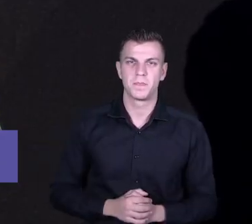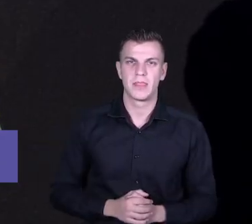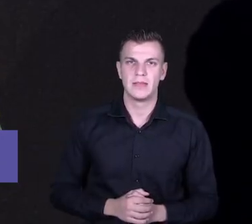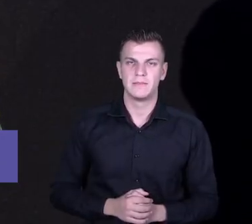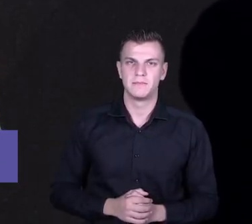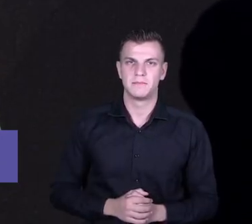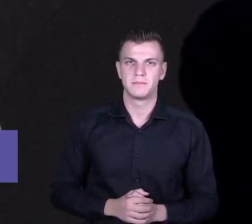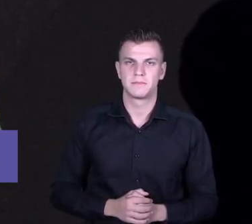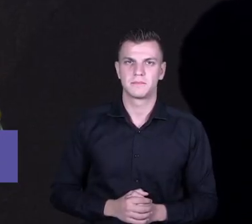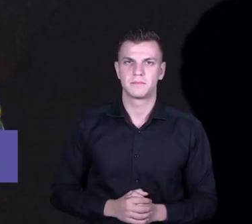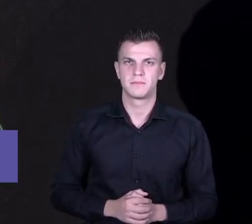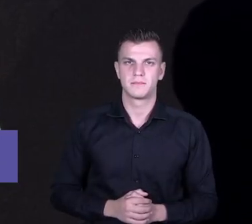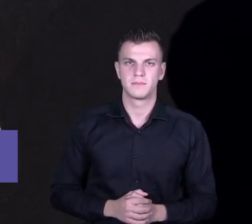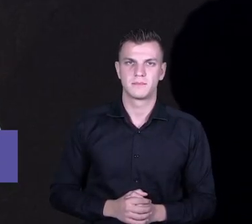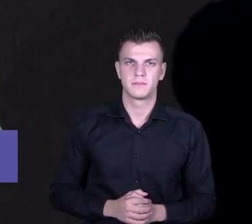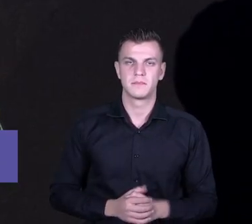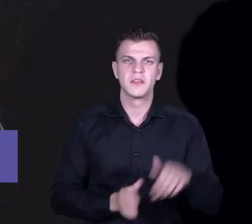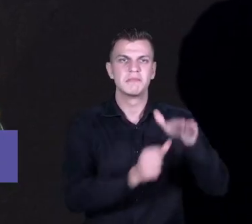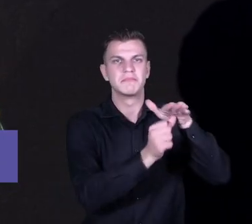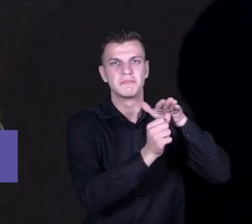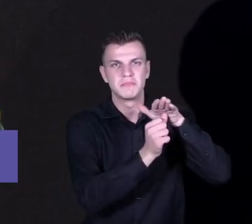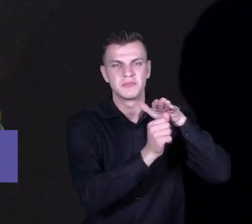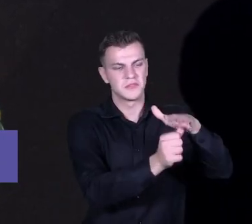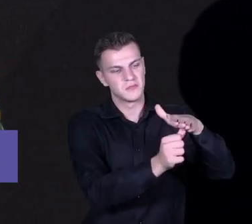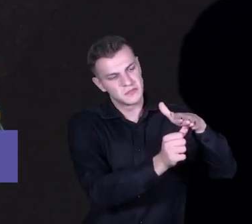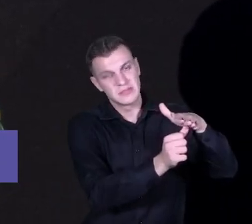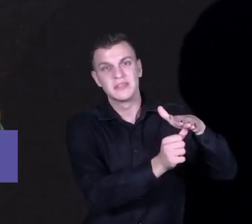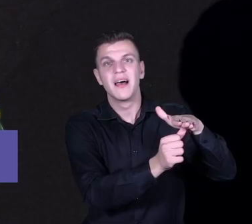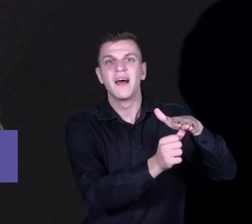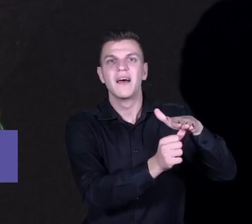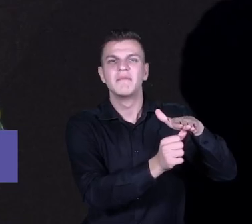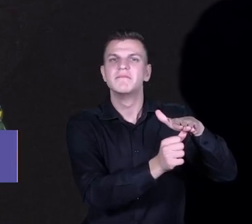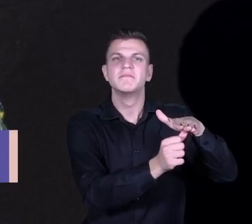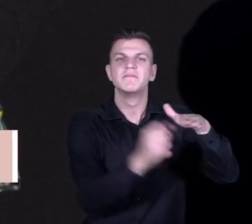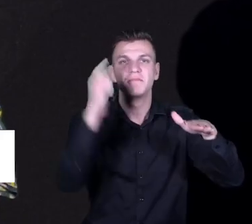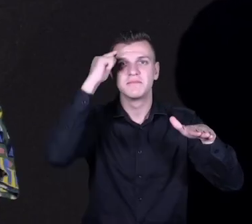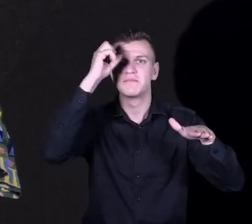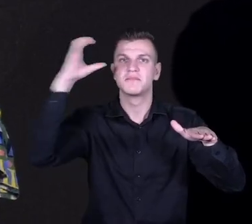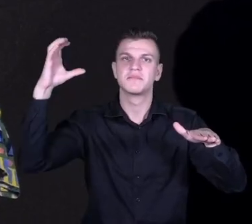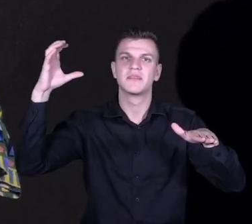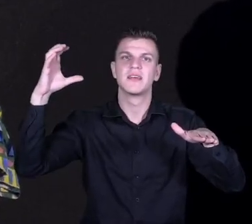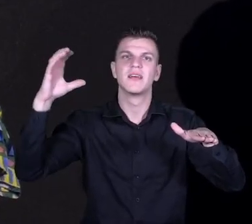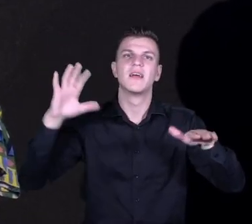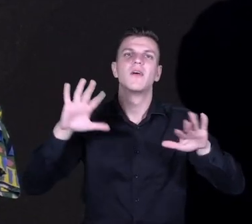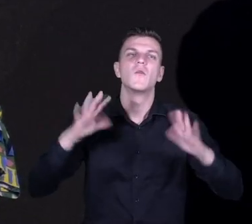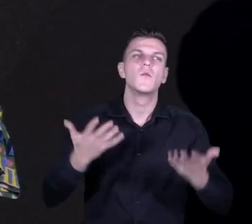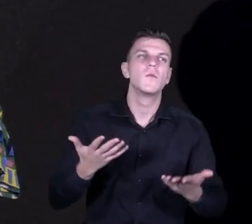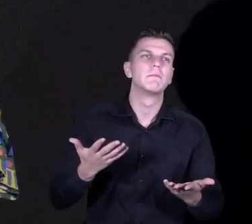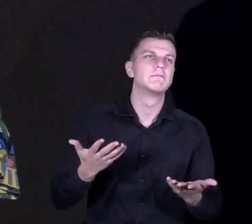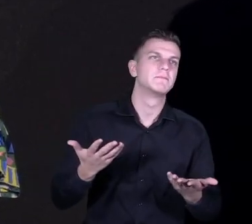Przywódca, wiecie państwo, to jest takie słowo, które jakby no kojarzy się z tym, że to jest ktoś, kto